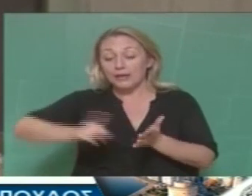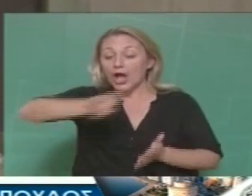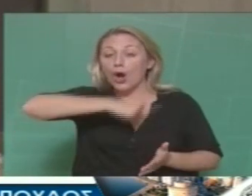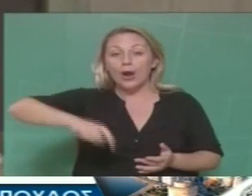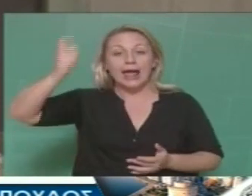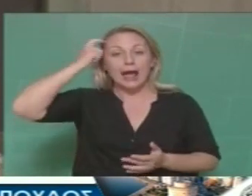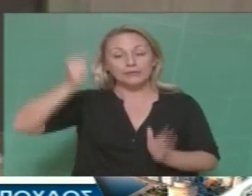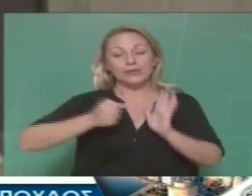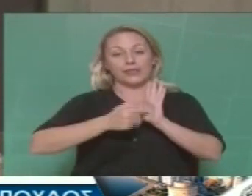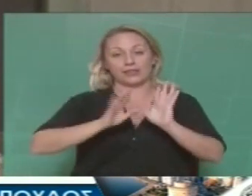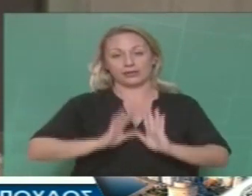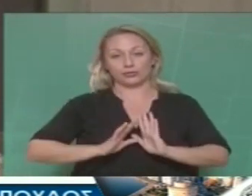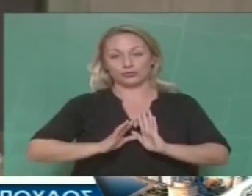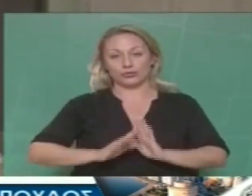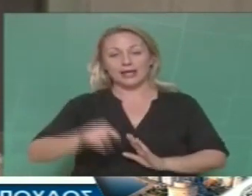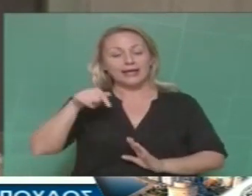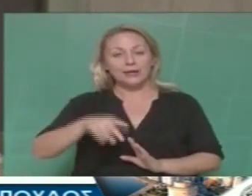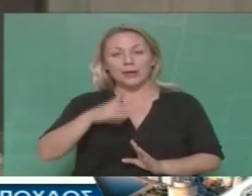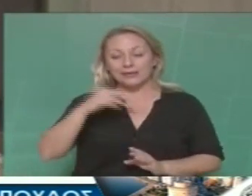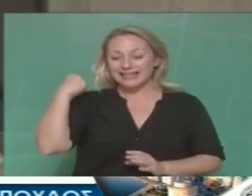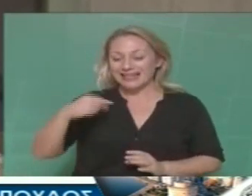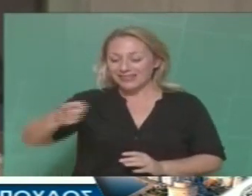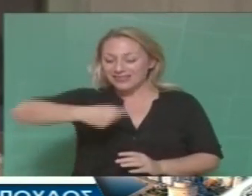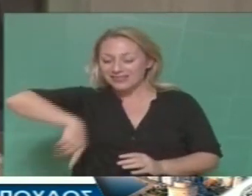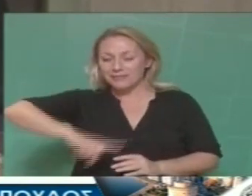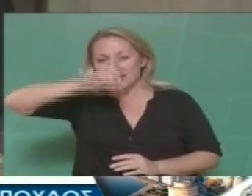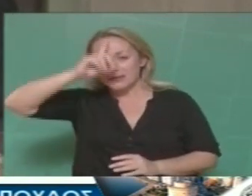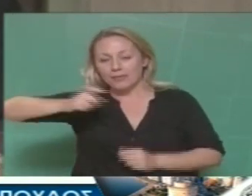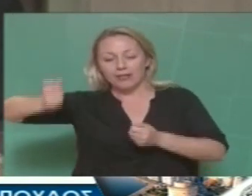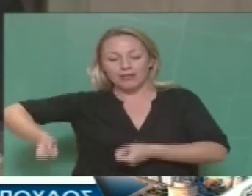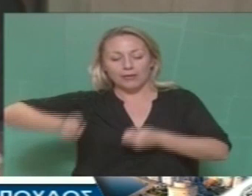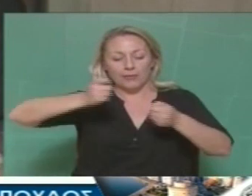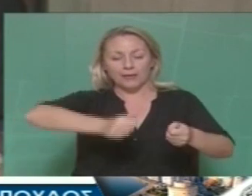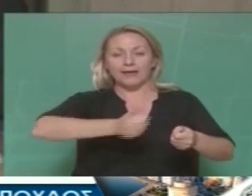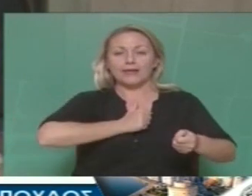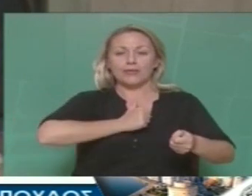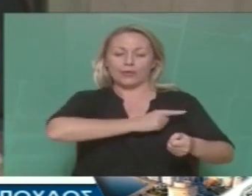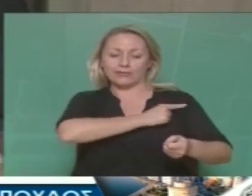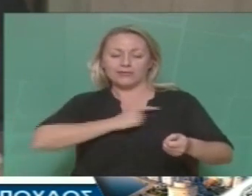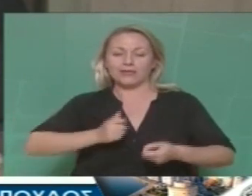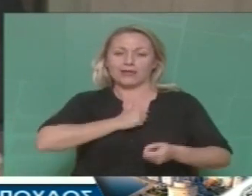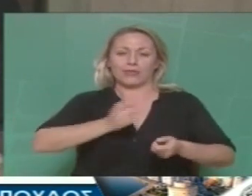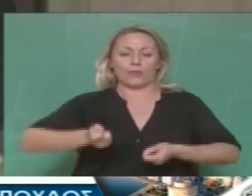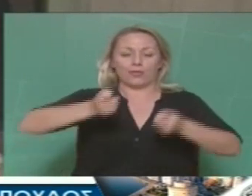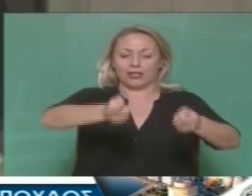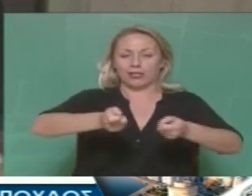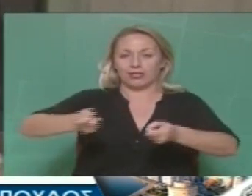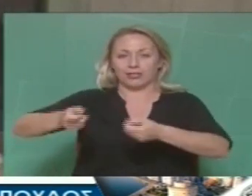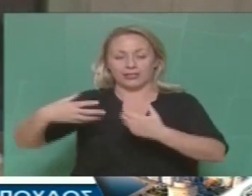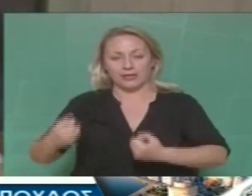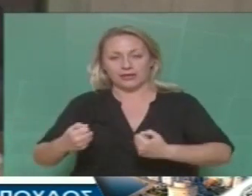Στο γεγονός ότι οι Δήμοι θα οδηγηθούν να παραδώσουν τα πάντα σε ιδιότητες και σε εργολάβους. Θα αναρωτηθούμε λοιπόν,